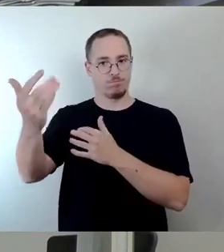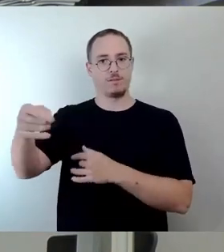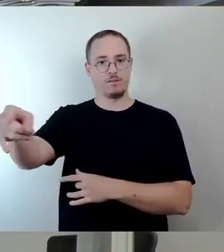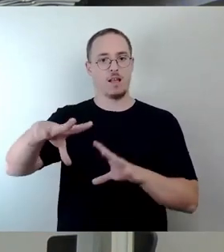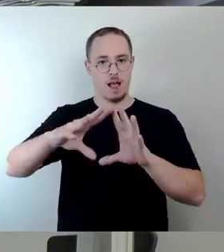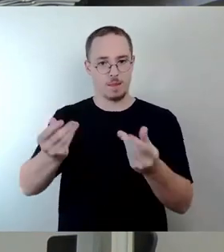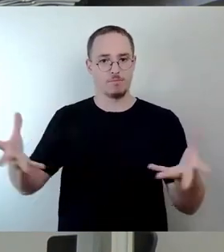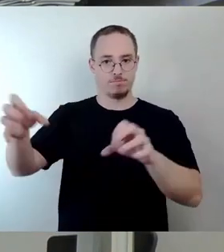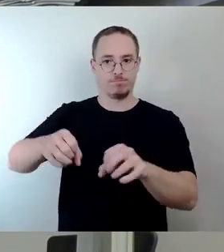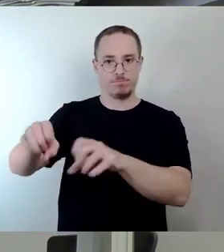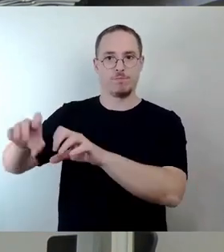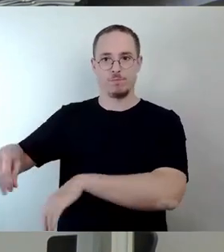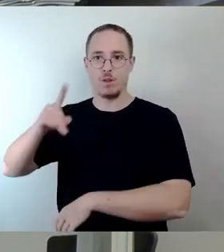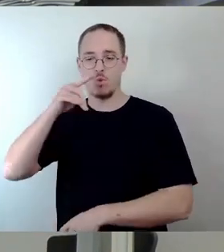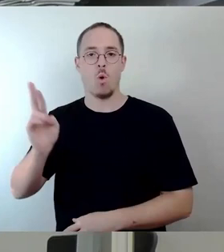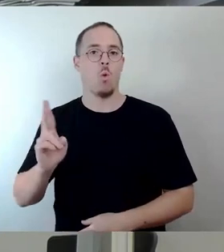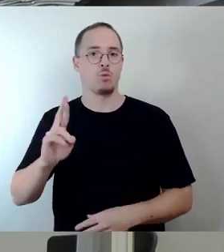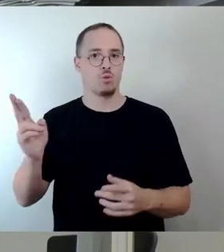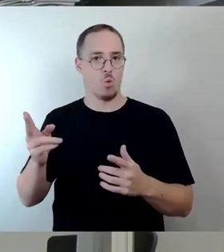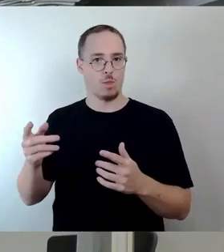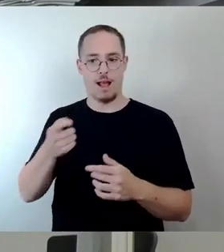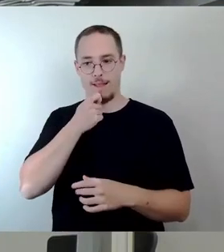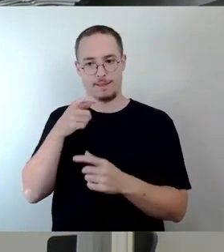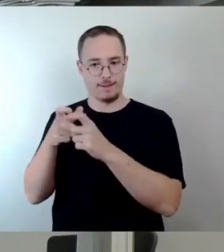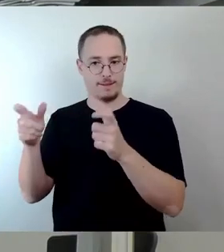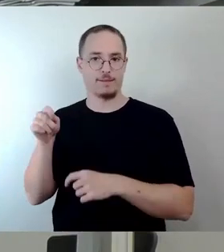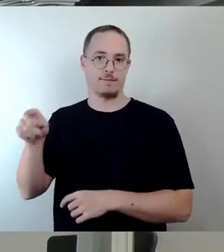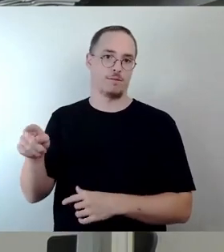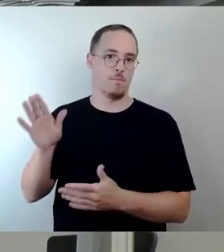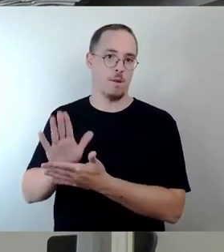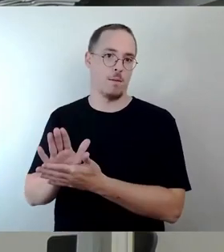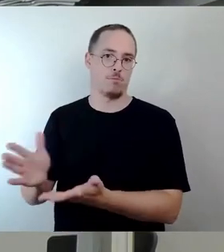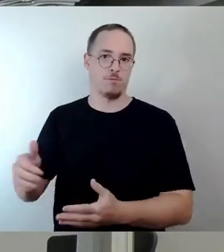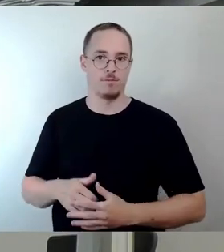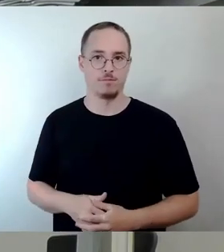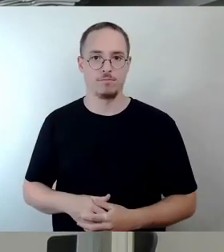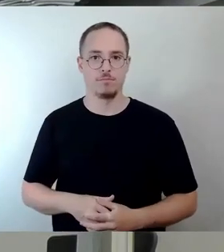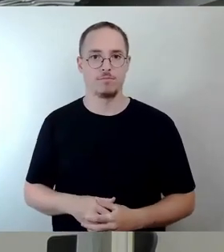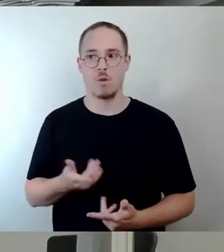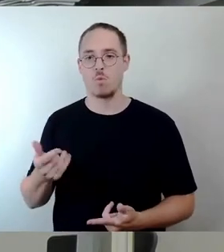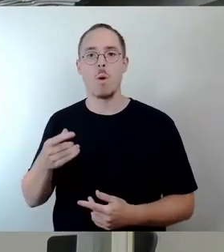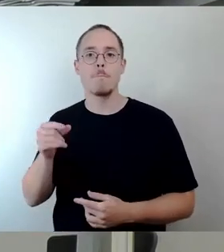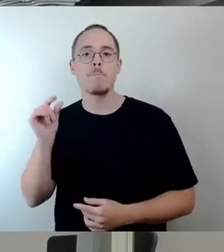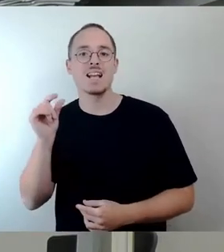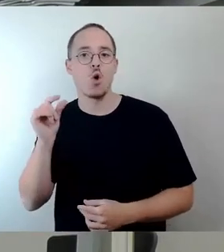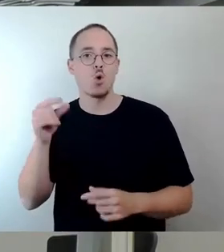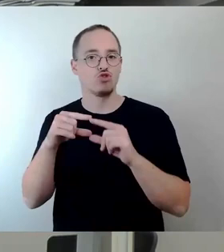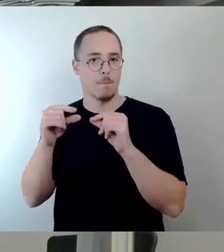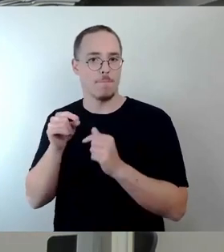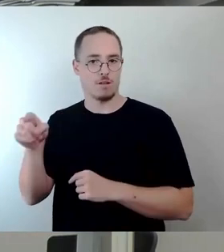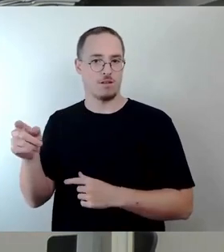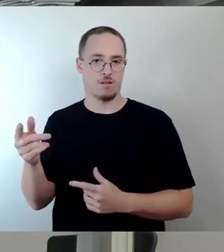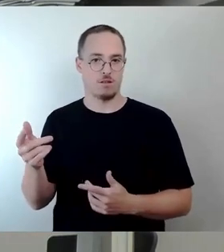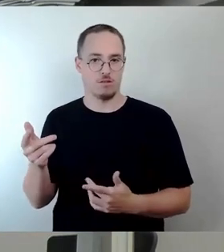Keimzelle der Mikroelektronik. Es ist ein ganz wichtiger Ort in Dresden, den wir auch würdigen sollten. Architektenkollektiv Axel